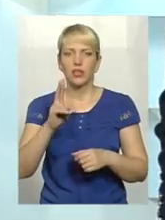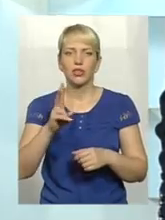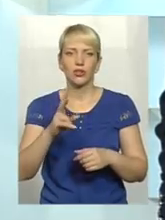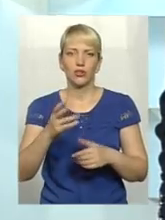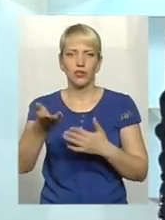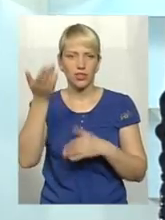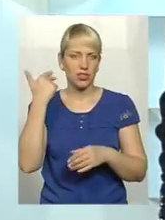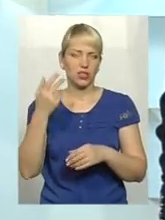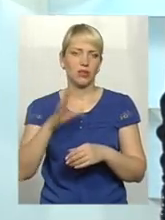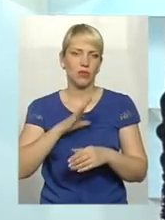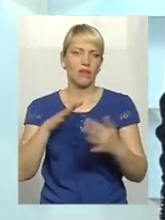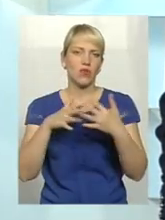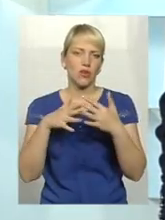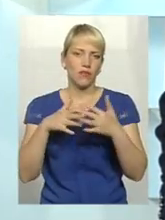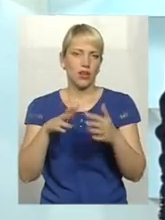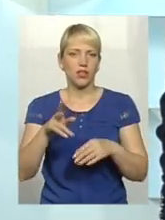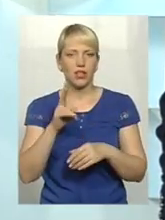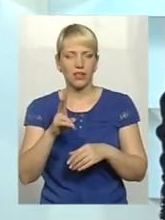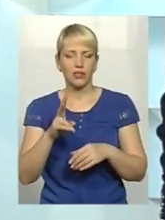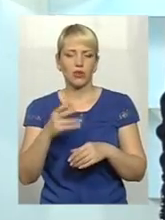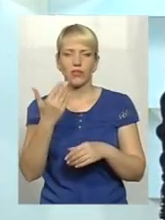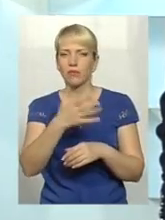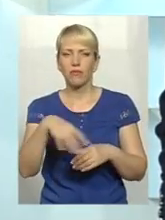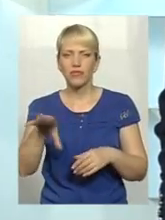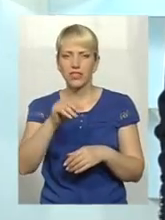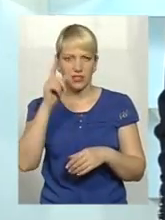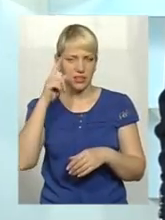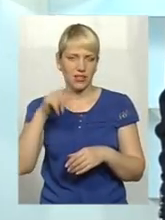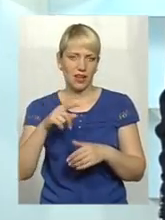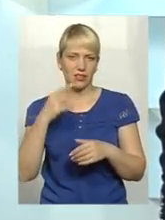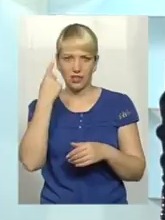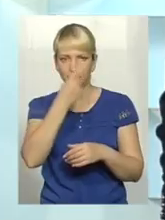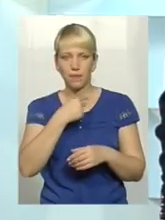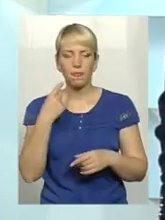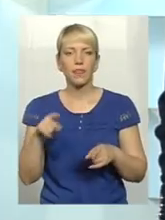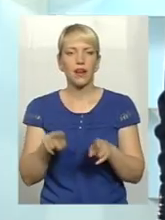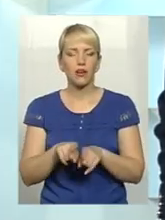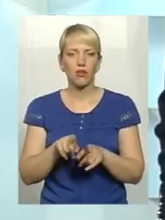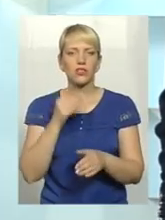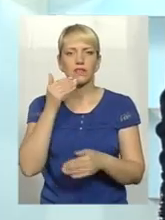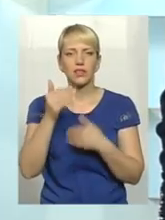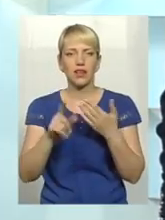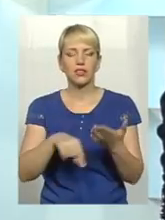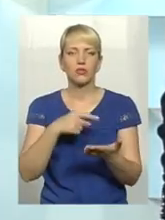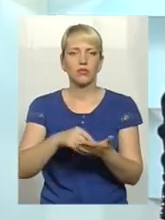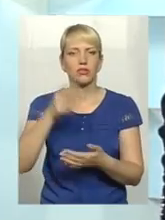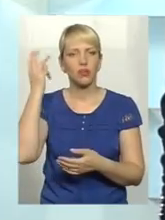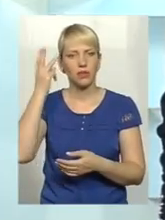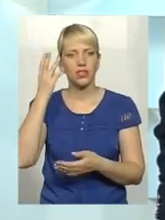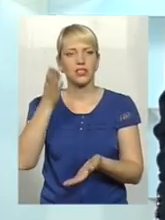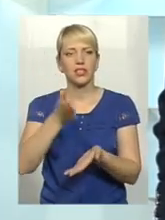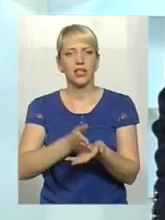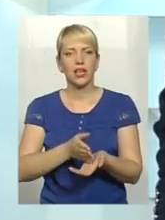також воювали, з якими ви проходили, з яких ви багатьох знаєте. Також звертайтеся в місто Хмельницький. Є